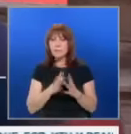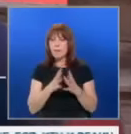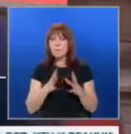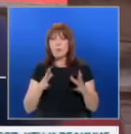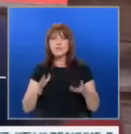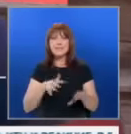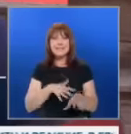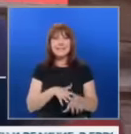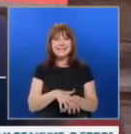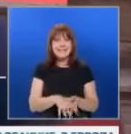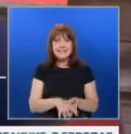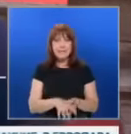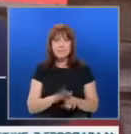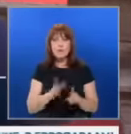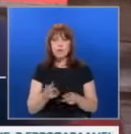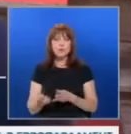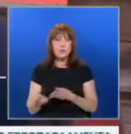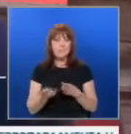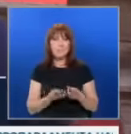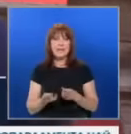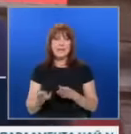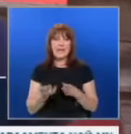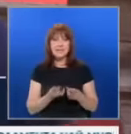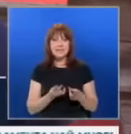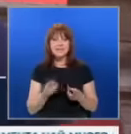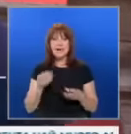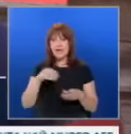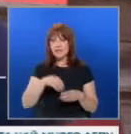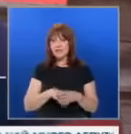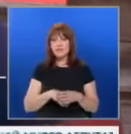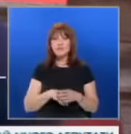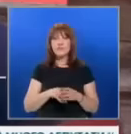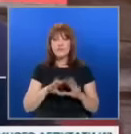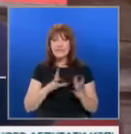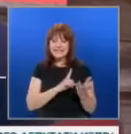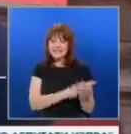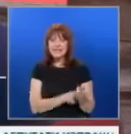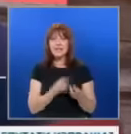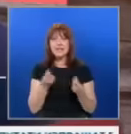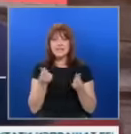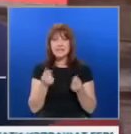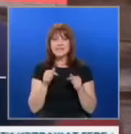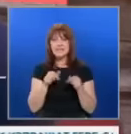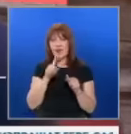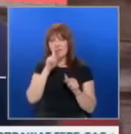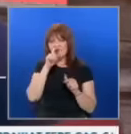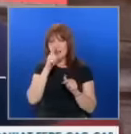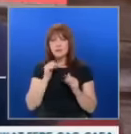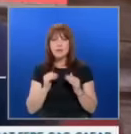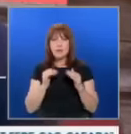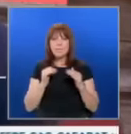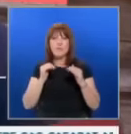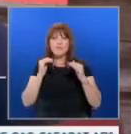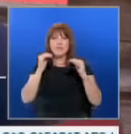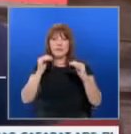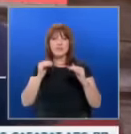системи, които да допринасят за включването на населите и средствата в единно информационно пространство и много важно за повишаване на